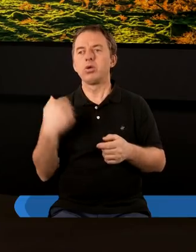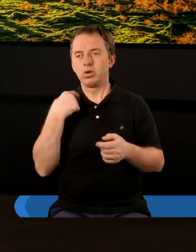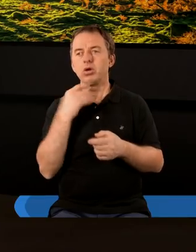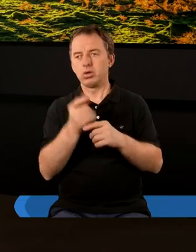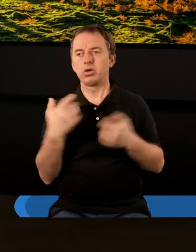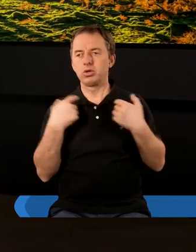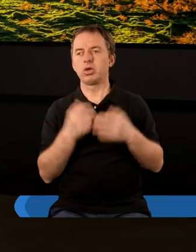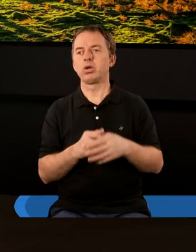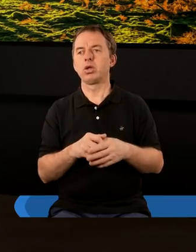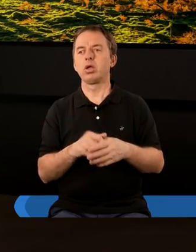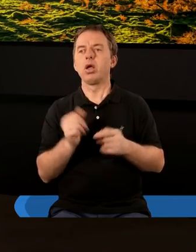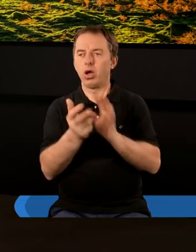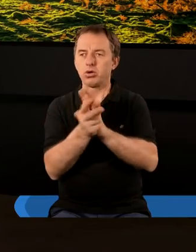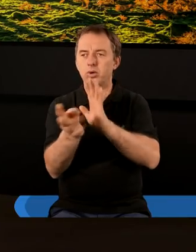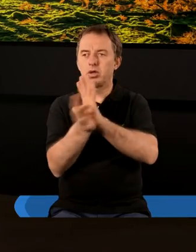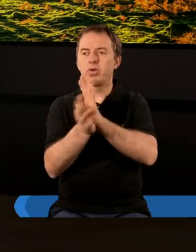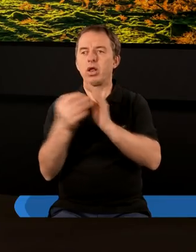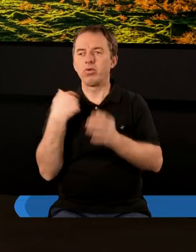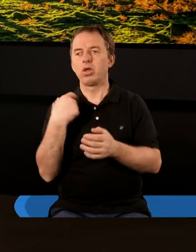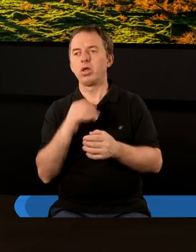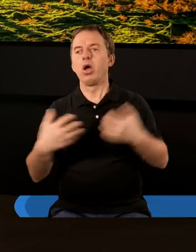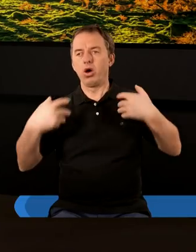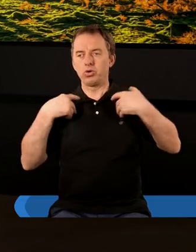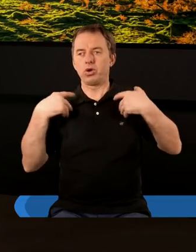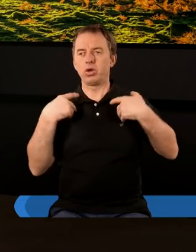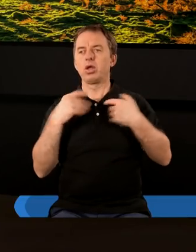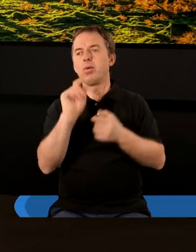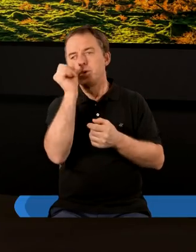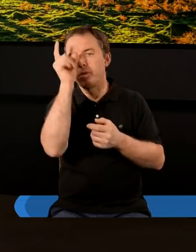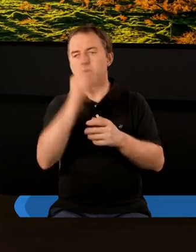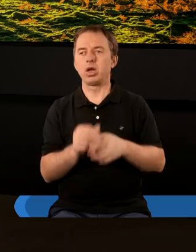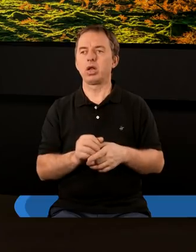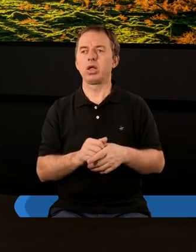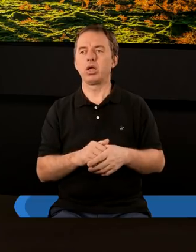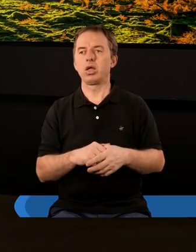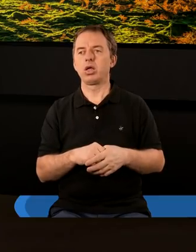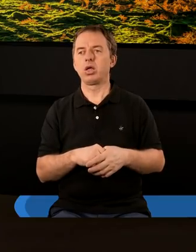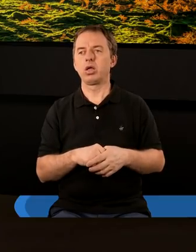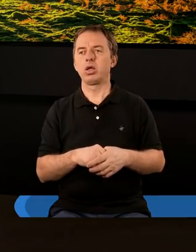budził się z tego letargu XVIII, XIX wiek wiele takich ożywieniowych przebudzeniowych